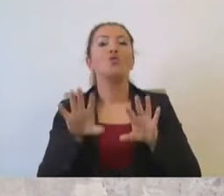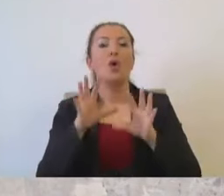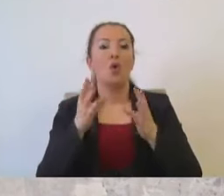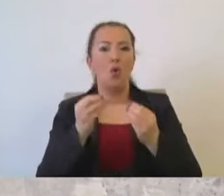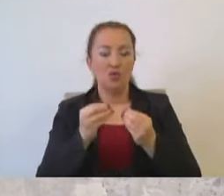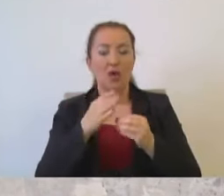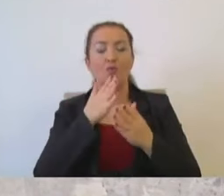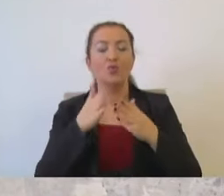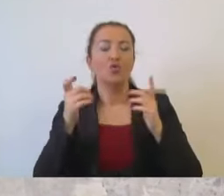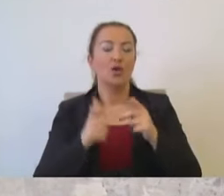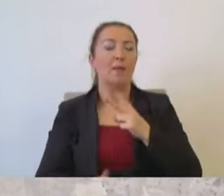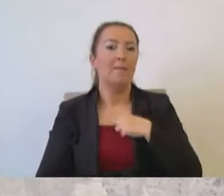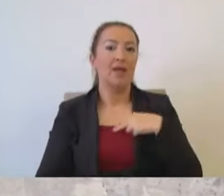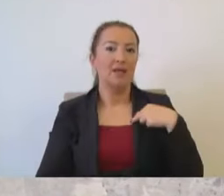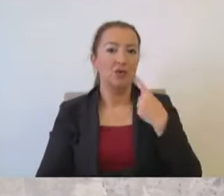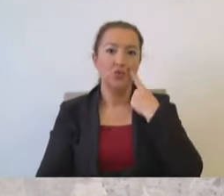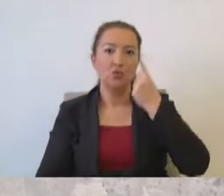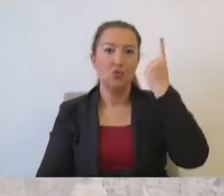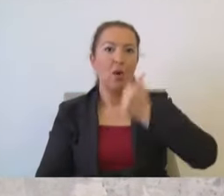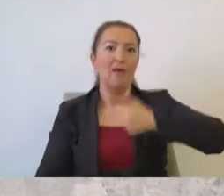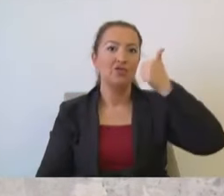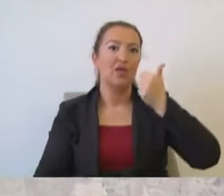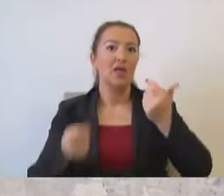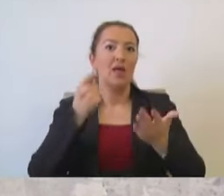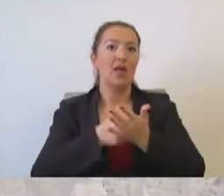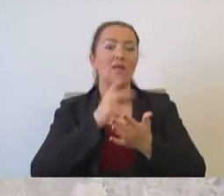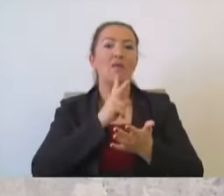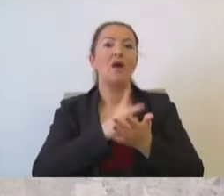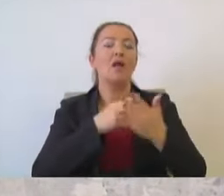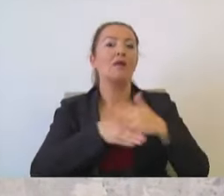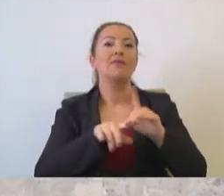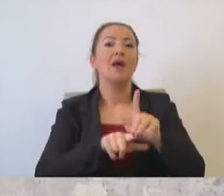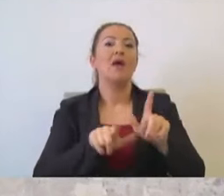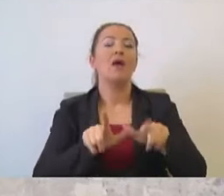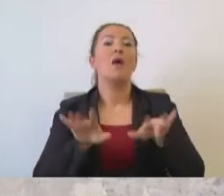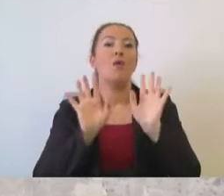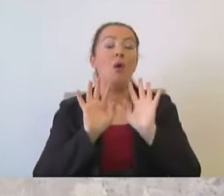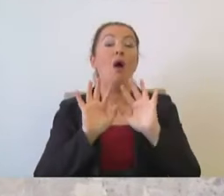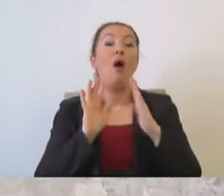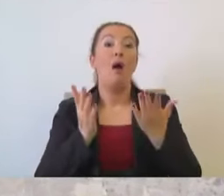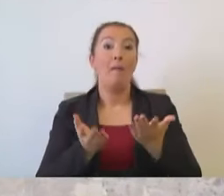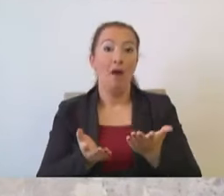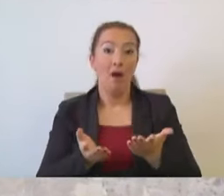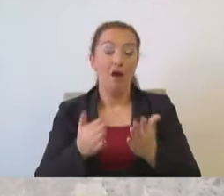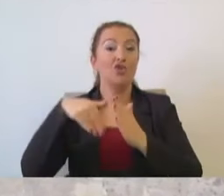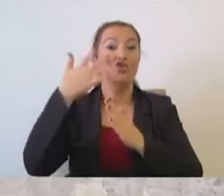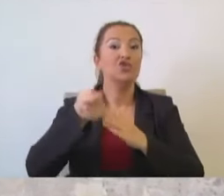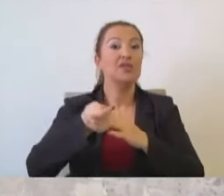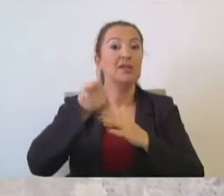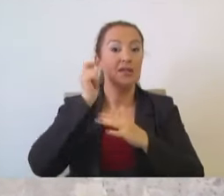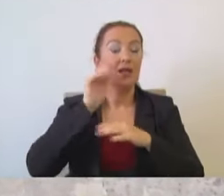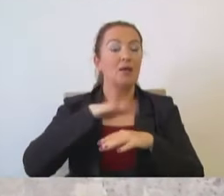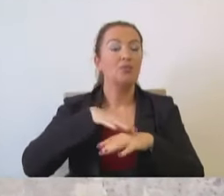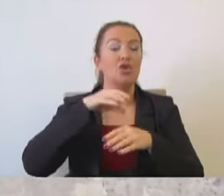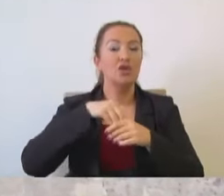Büyükşehir Belediyesi Cumhurbaşkanlığı yatırım kararına da girmesine gerek yok. Ama dış krediyle